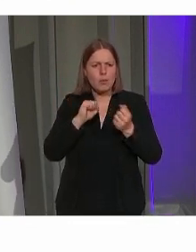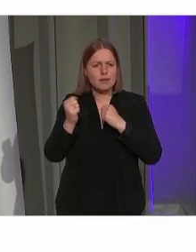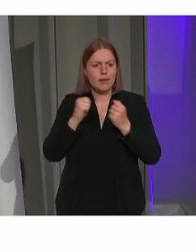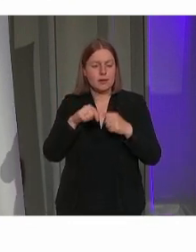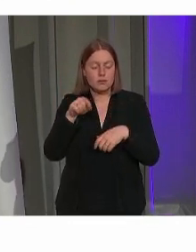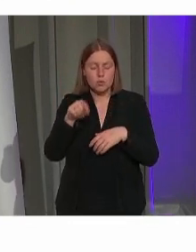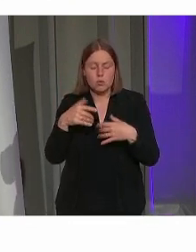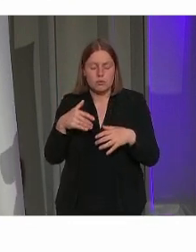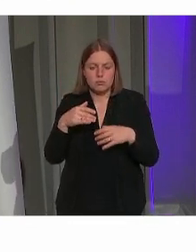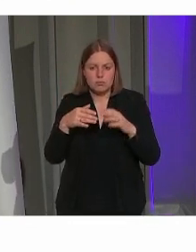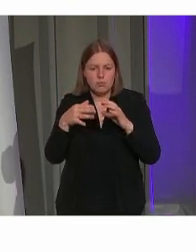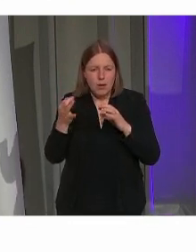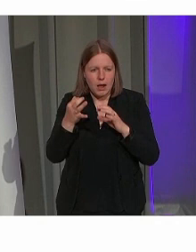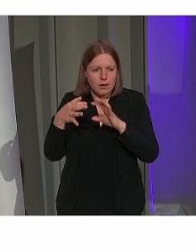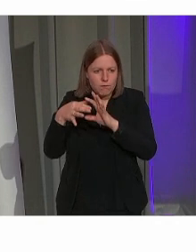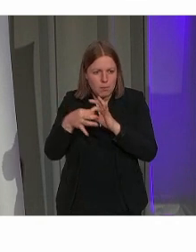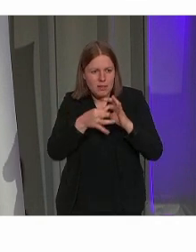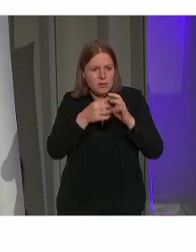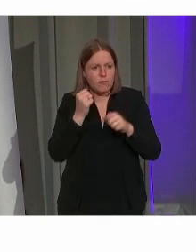verbindingsfunctie heeft.